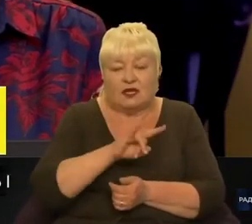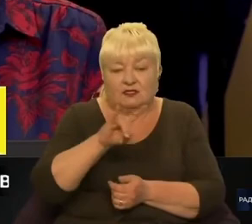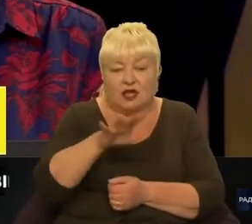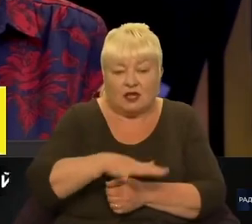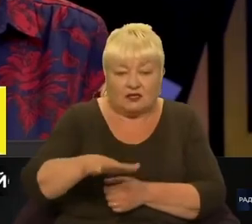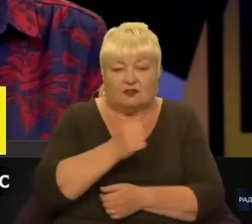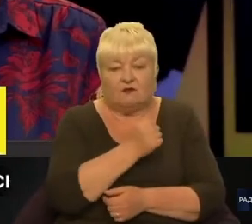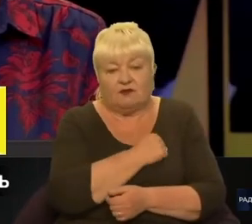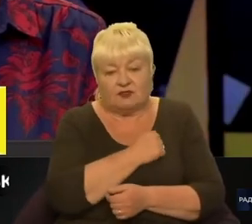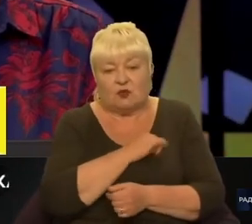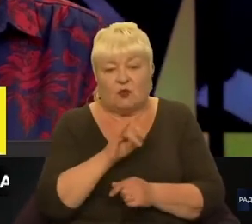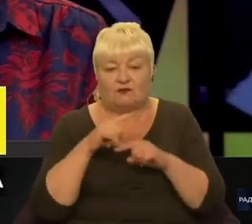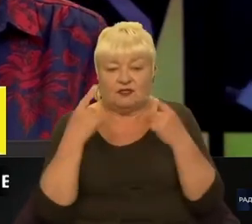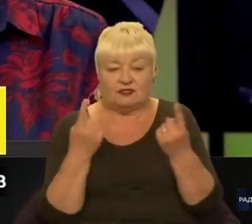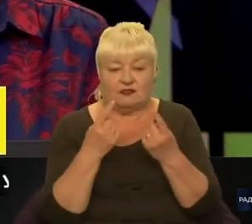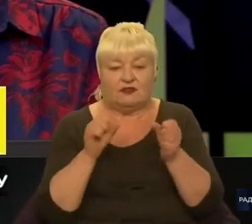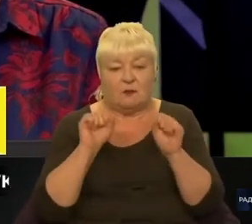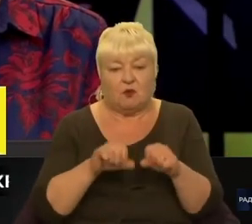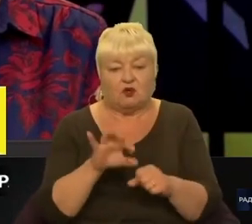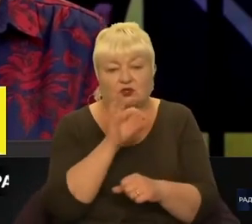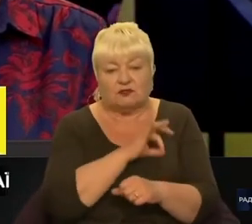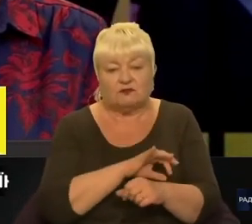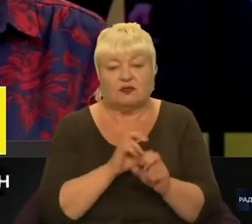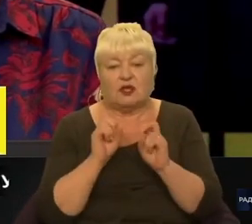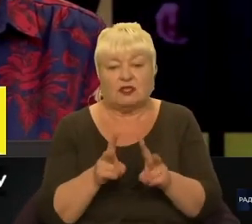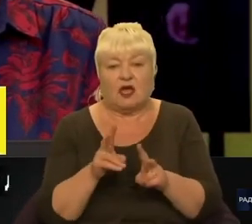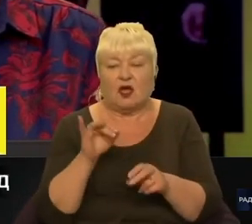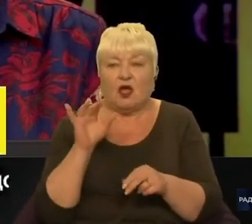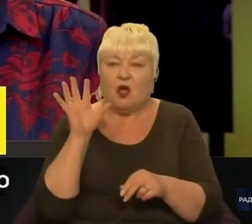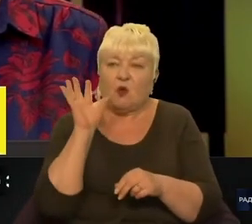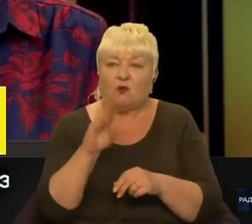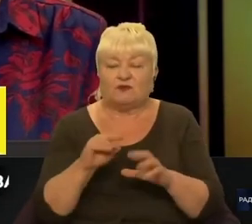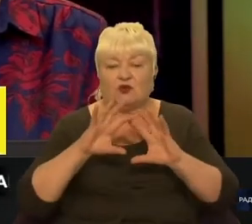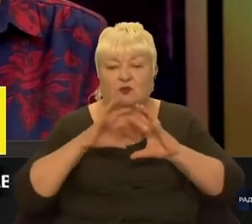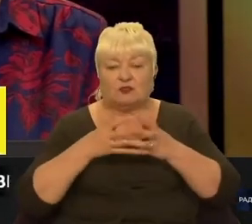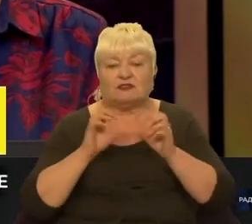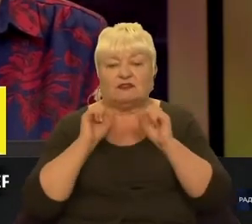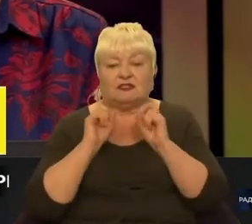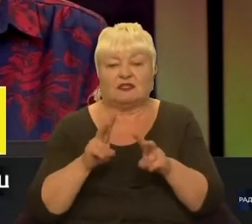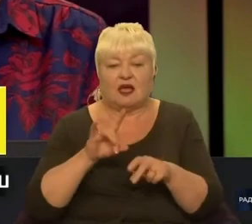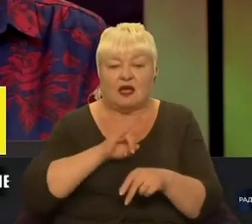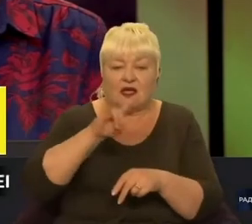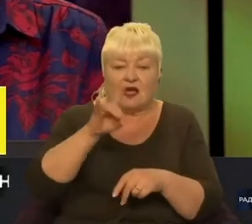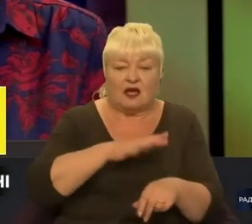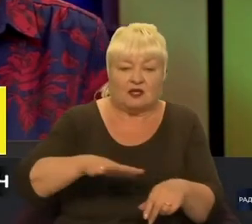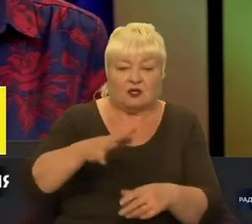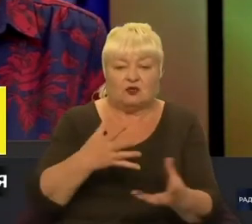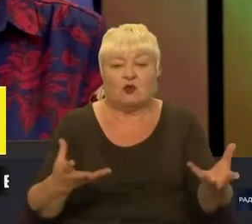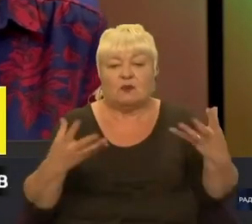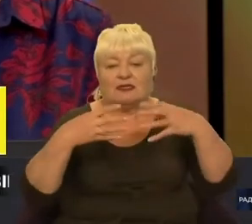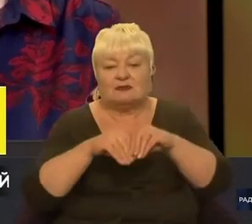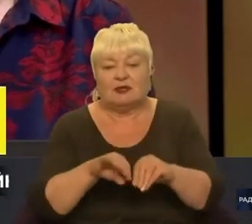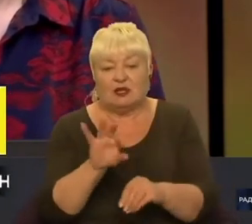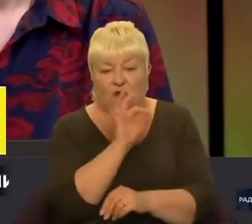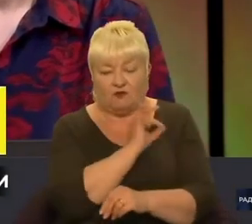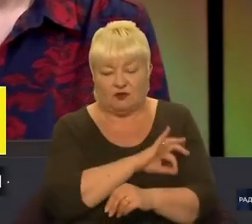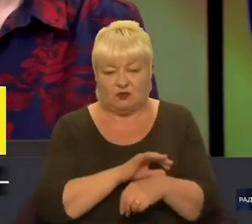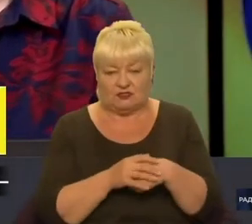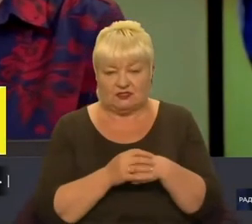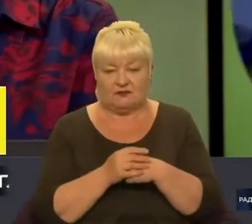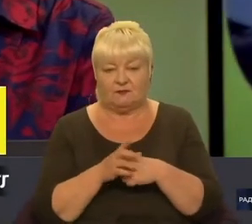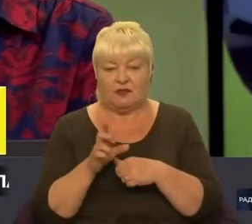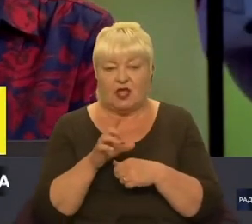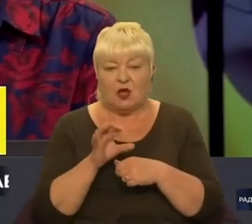військові, і цивільні можуть використовуватись, як у всьому світі, як аеродроми спільного використання. До речі,